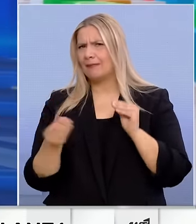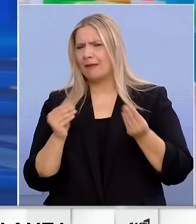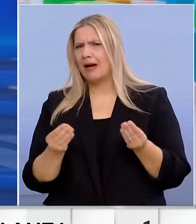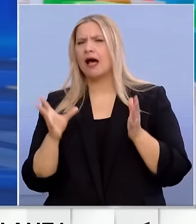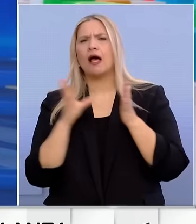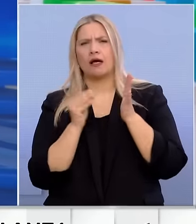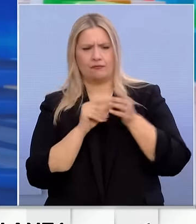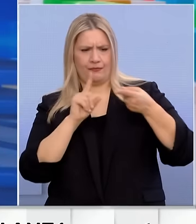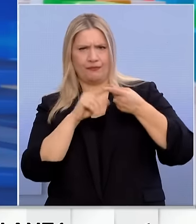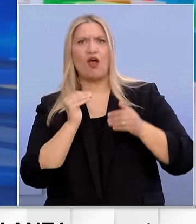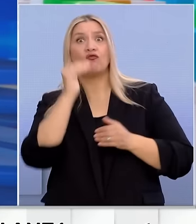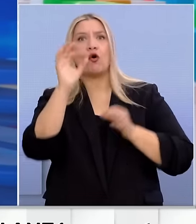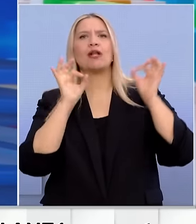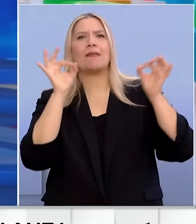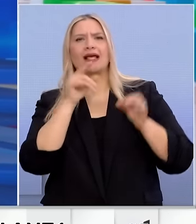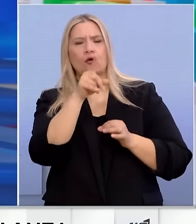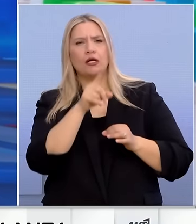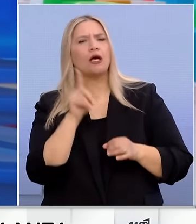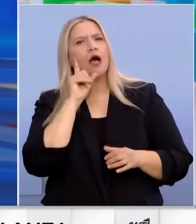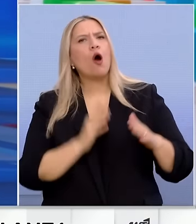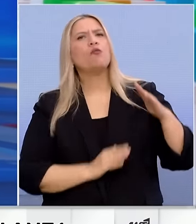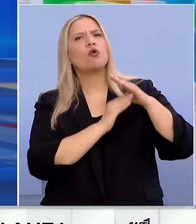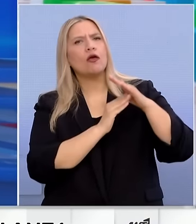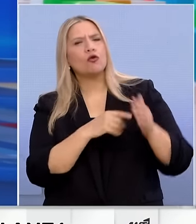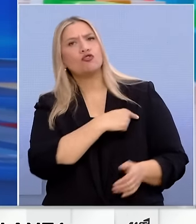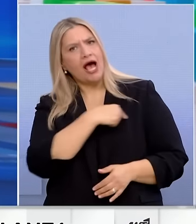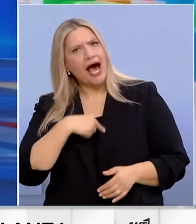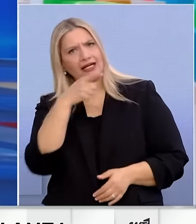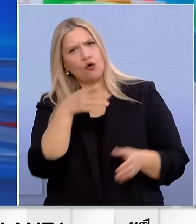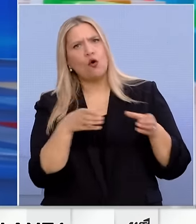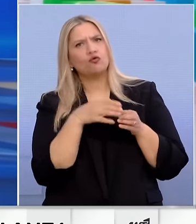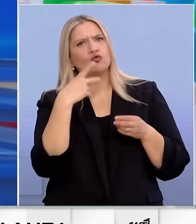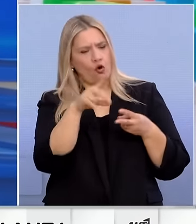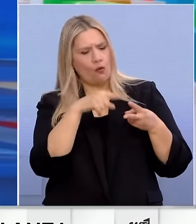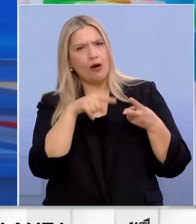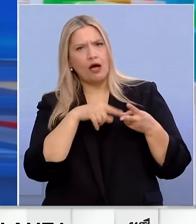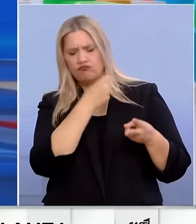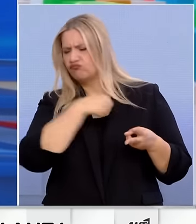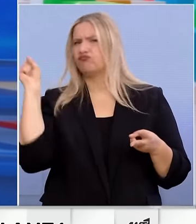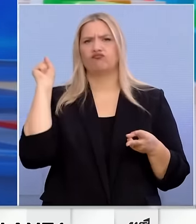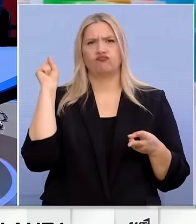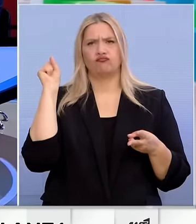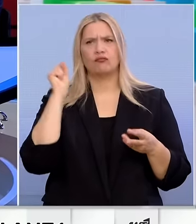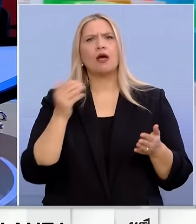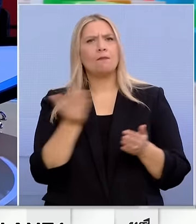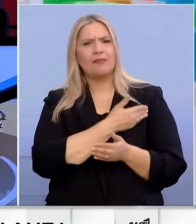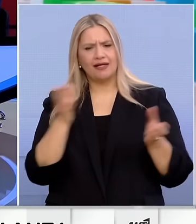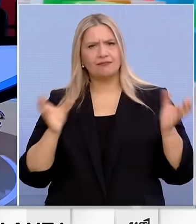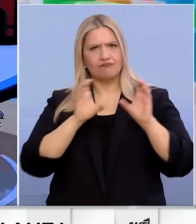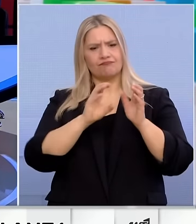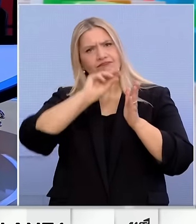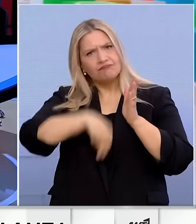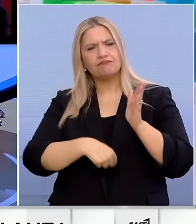Βόρεια Μακεδονία, όπου η πρόεδρος και ο αρχηγός του πλειοψηφούντος κόμματος αρνούνται να χρησιμοποιήσουν τη συνταγματική